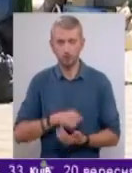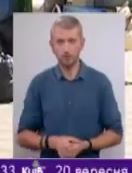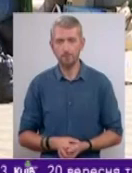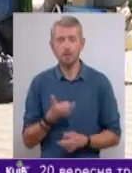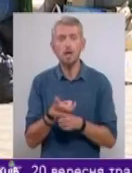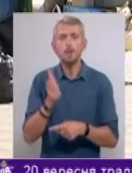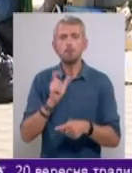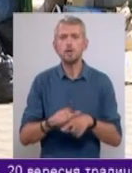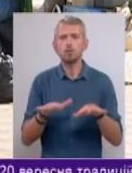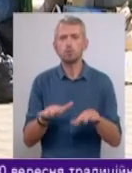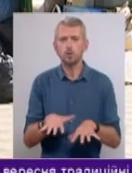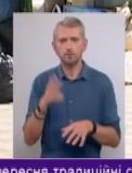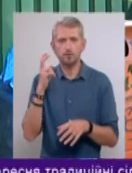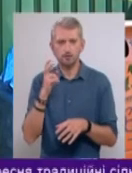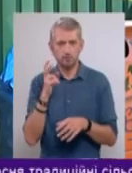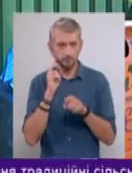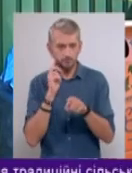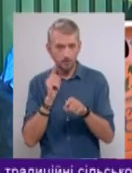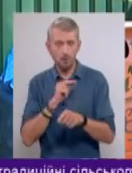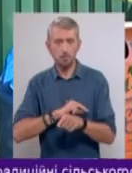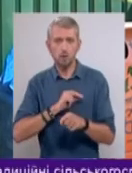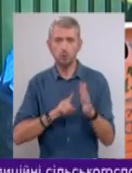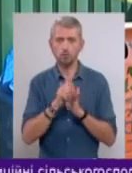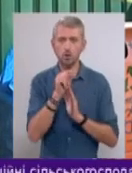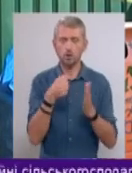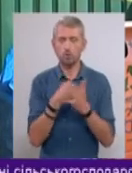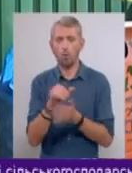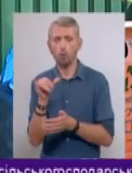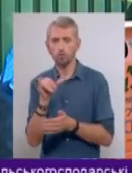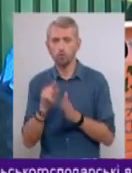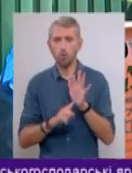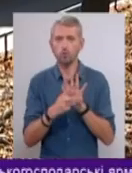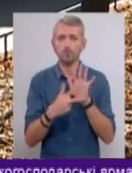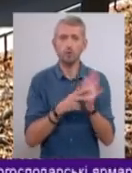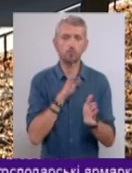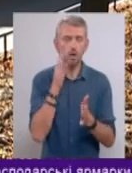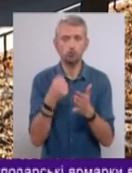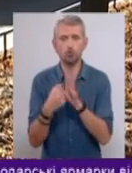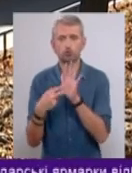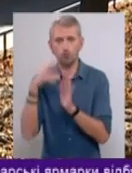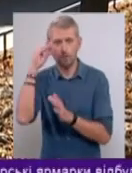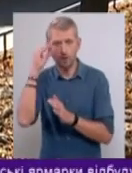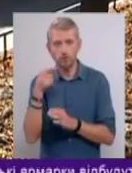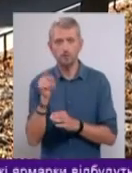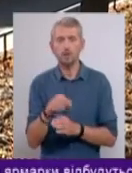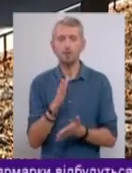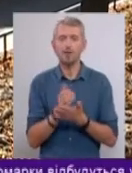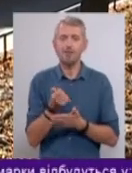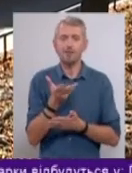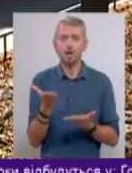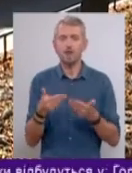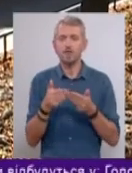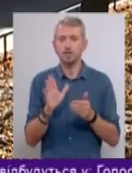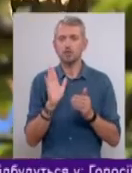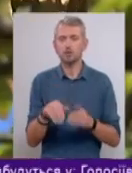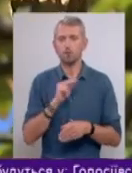Більшість пунктів Київ міськ второресурсів працюють з понеділка по суботу з 8 ранку до 7 вечора. Втім, є кілька, які відкриті